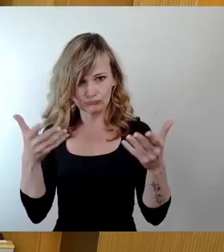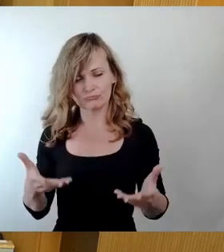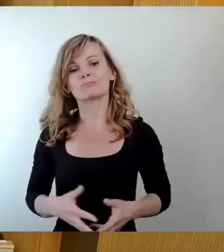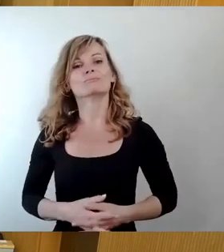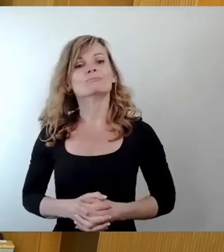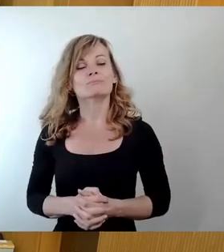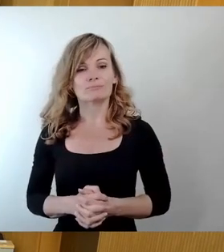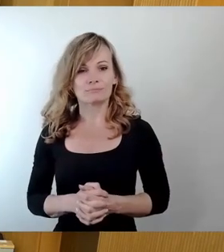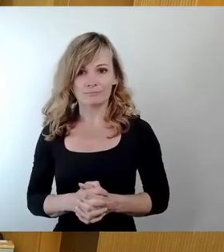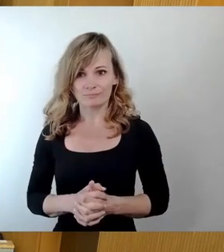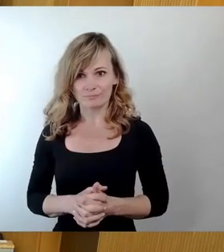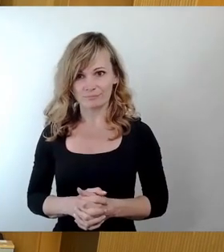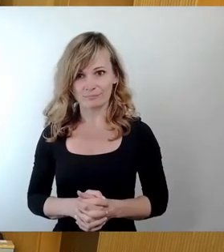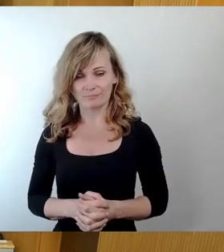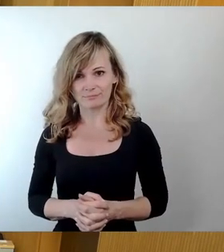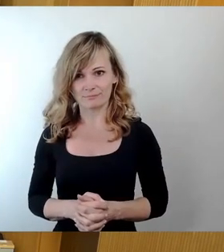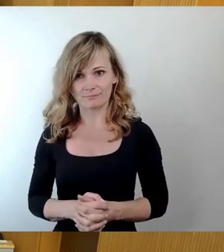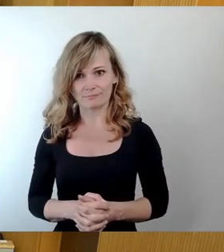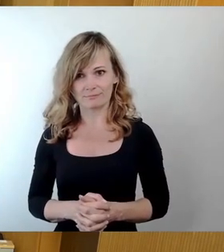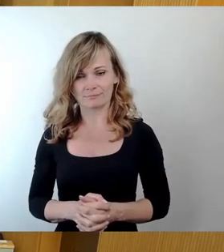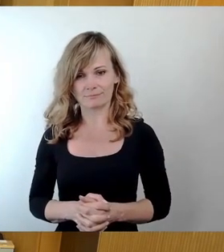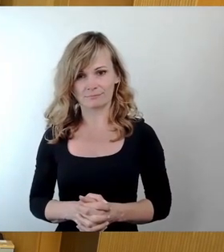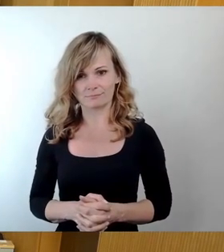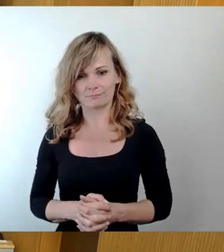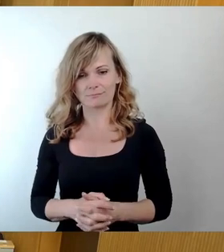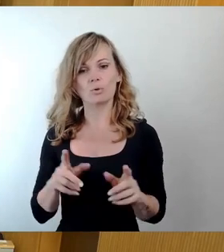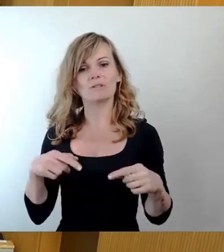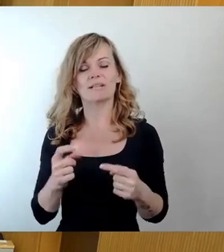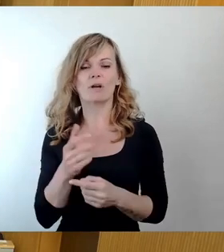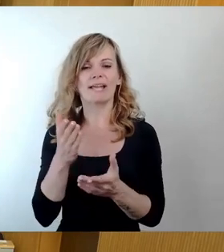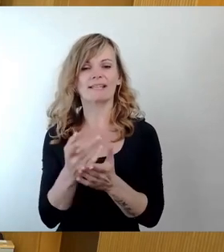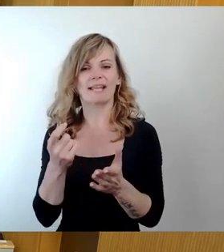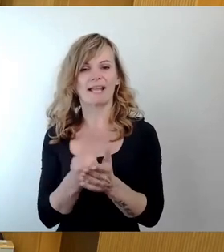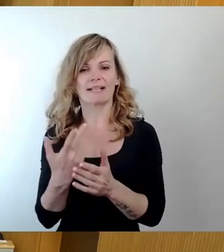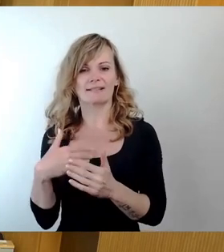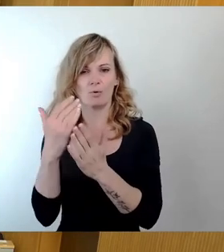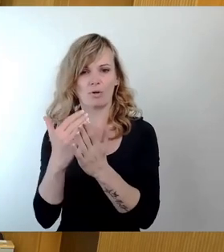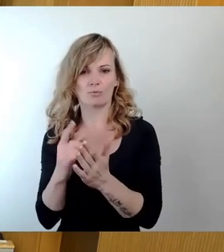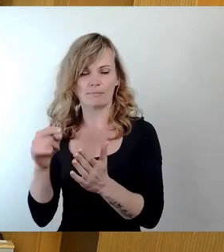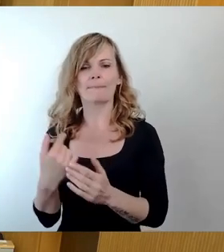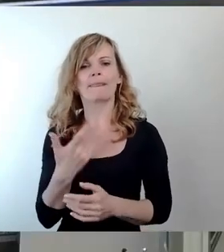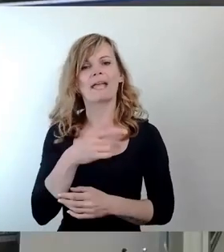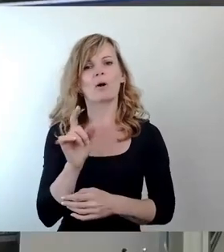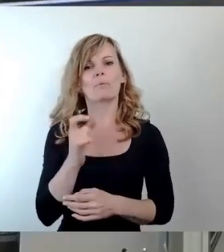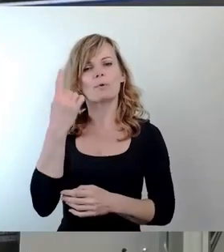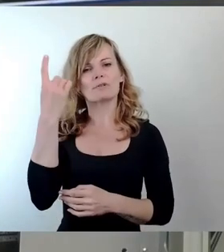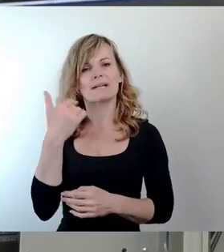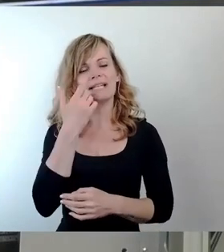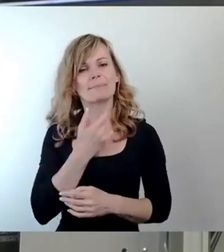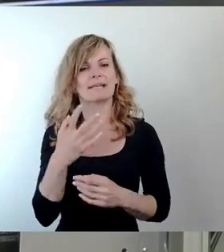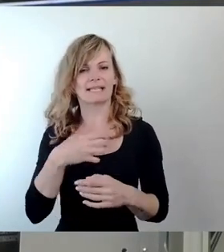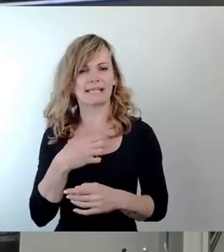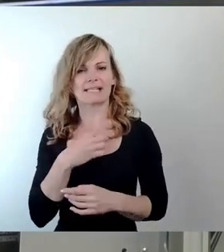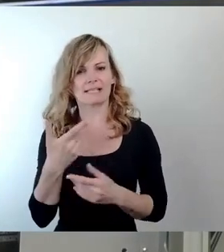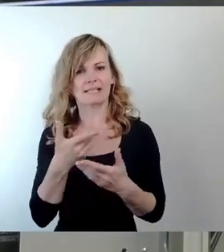Dann können wir zur Entgeltordnung auch noch kommen. Herr Erster Bürgermeister, liebe Kolleginnen und Kollegen des Stadtrats, liebe Dresdnerinnen und Dresdner im